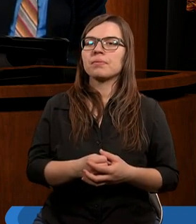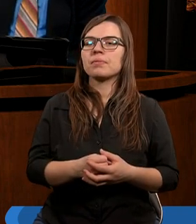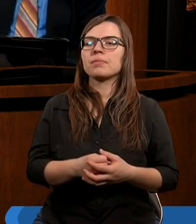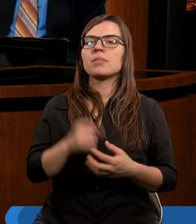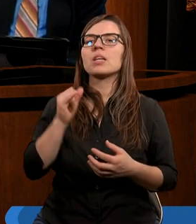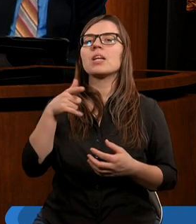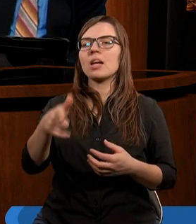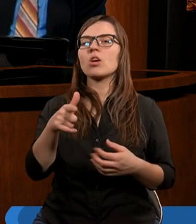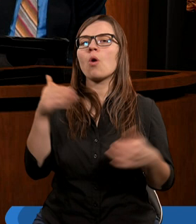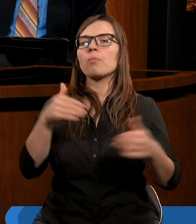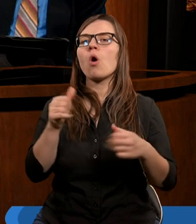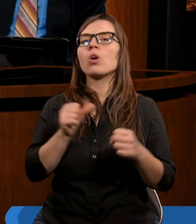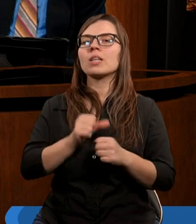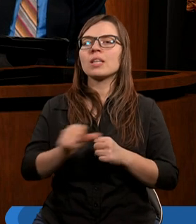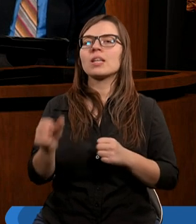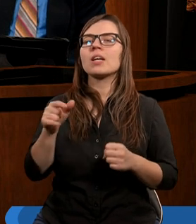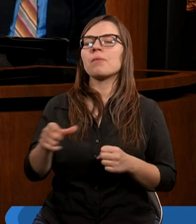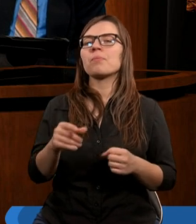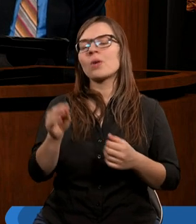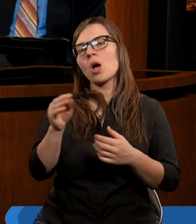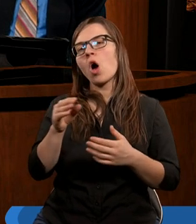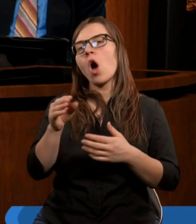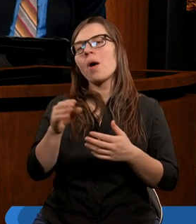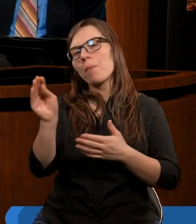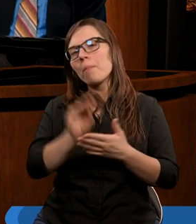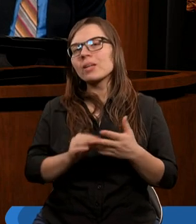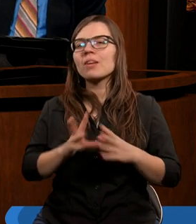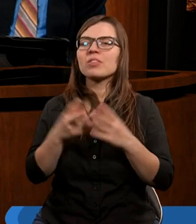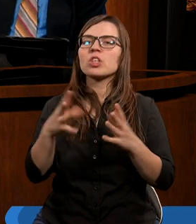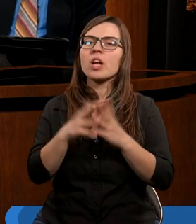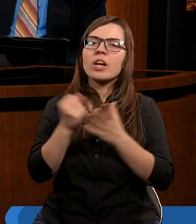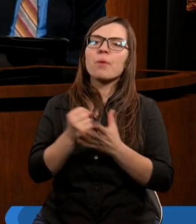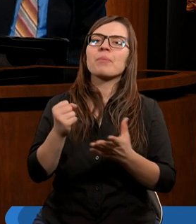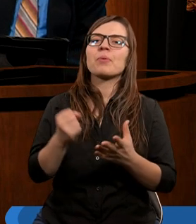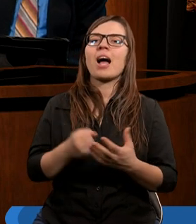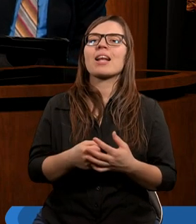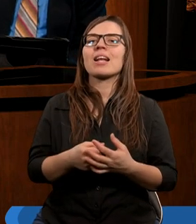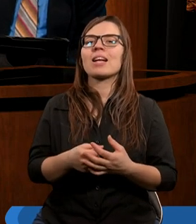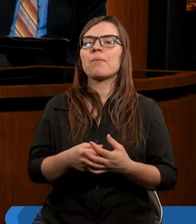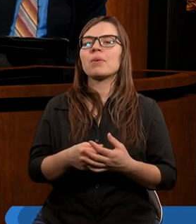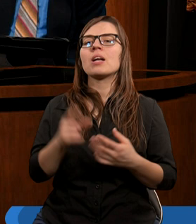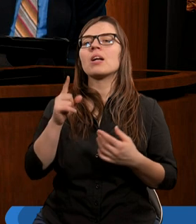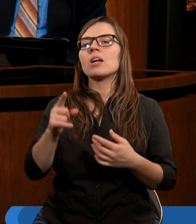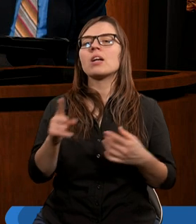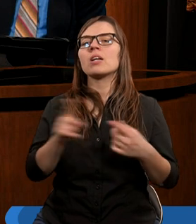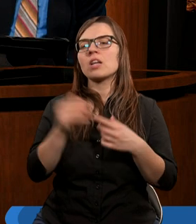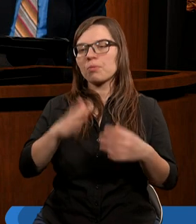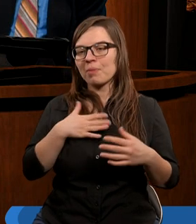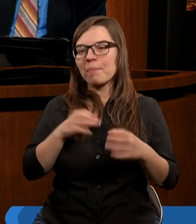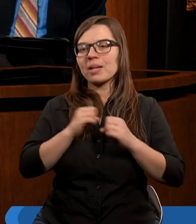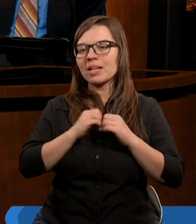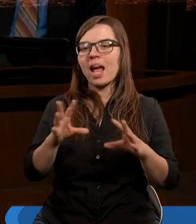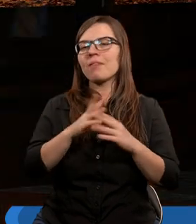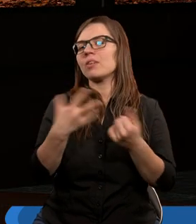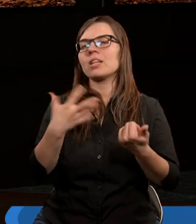Proste jest może to operowanie dziesięcioma przykazaniami, no bo tam jest jasne,